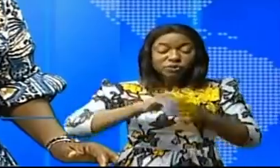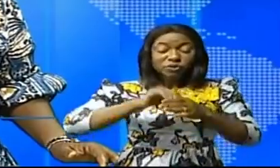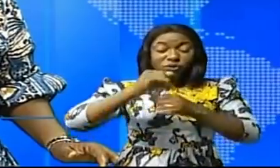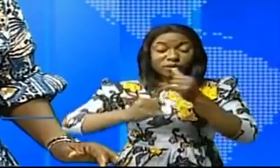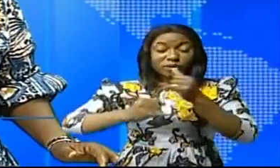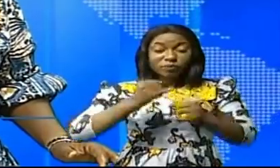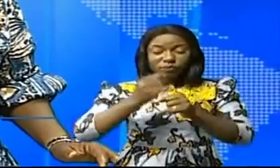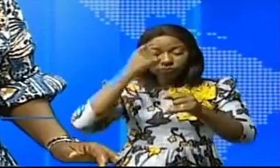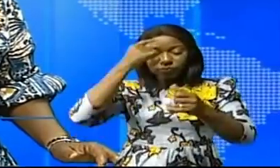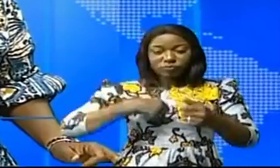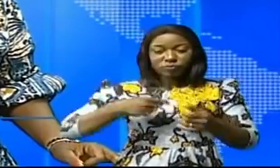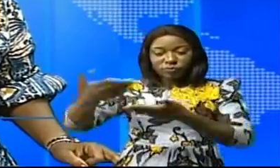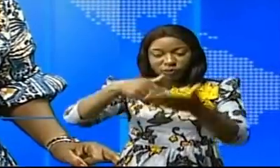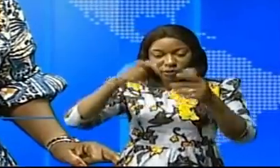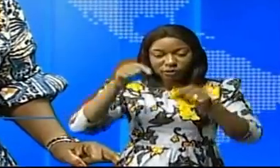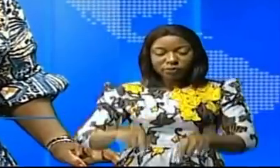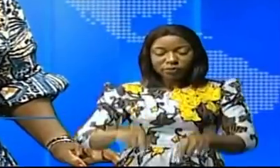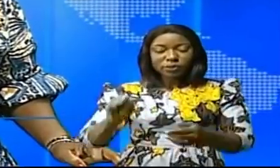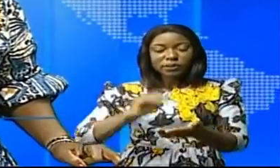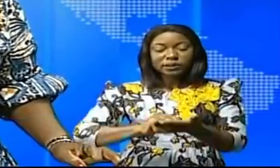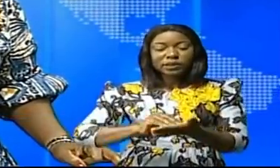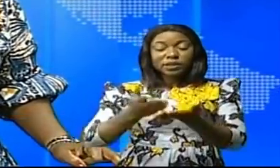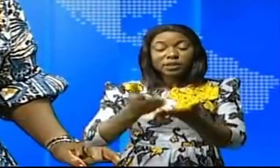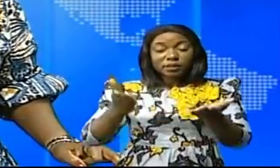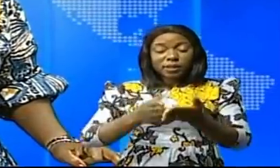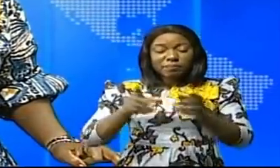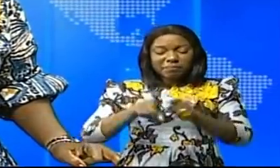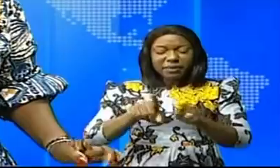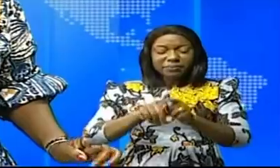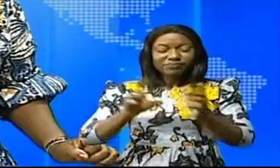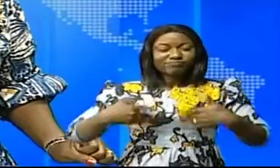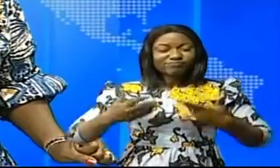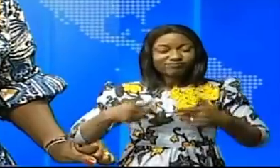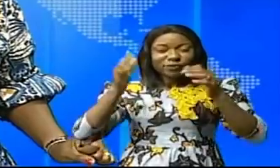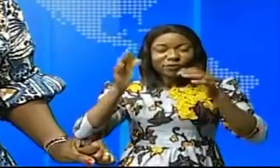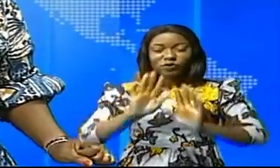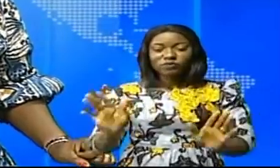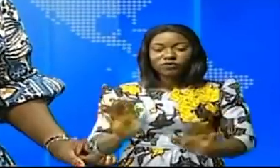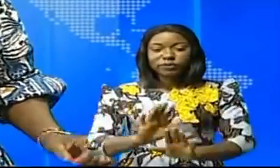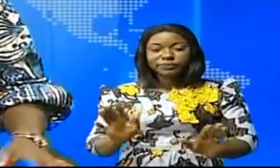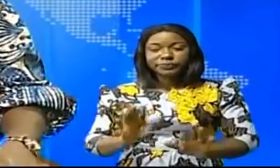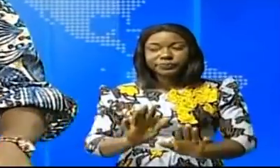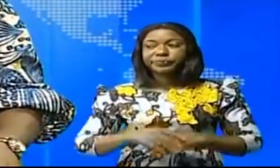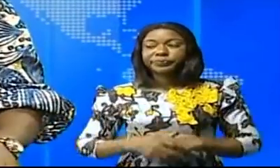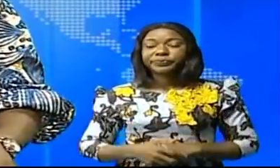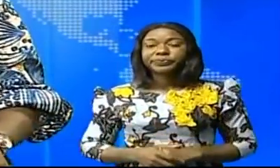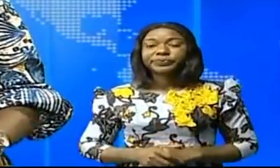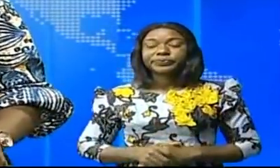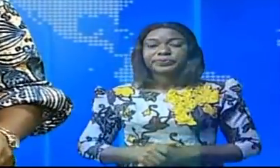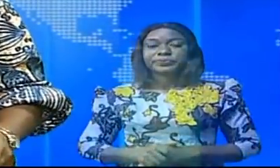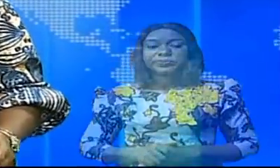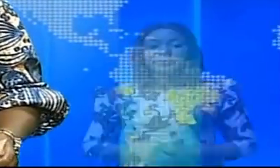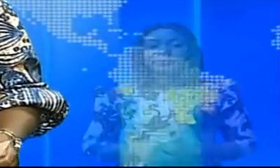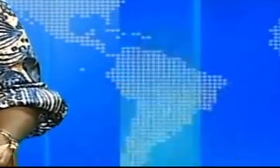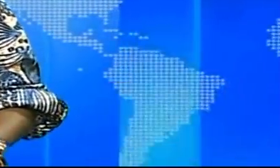Moi, je vous retrouve encore demain avec le même plaisir. Au revoir. Sous